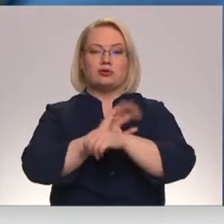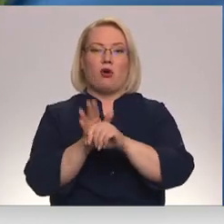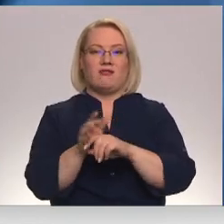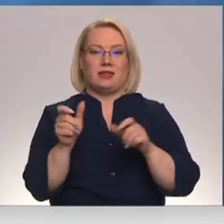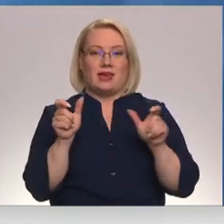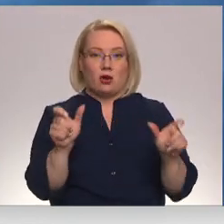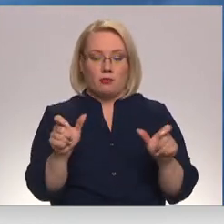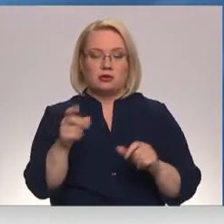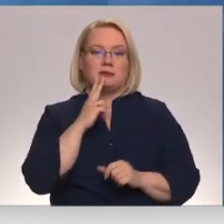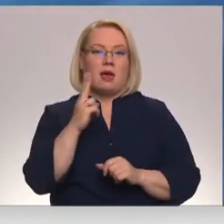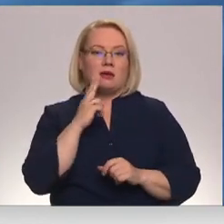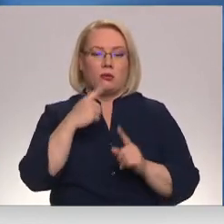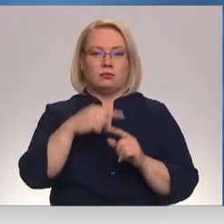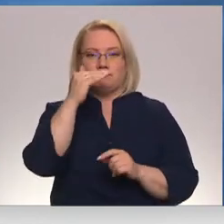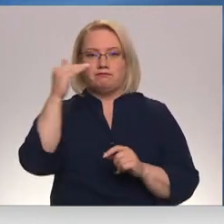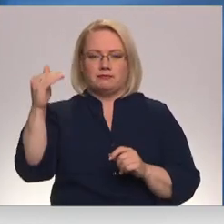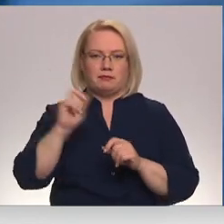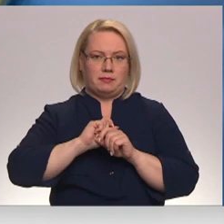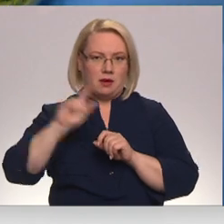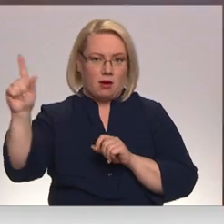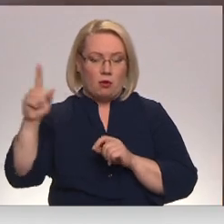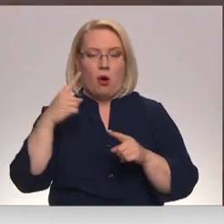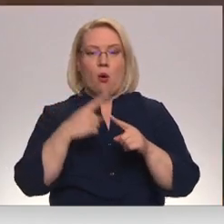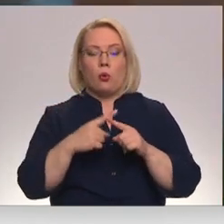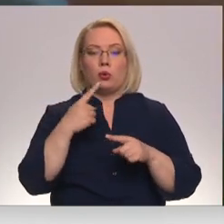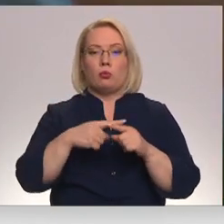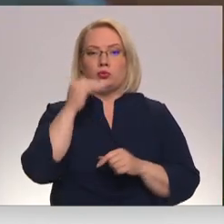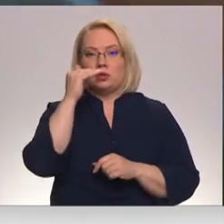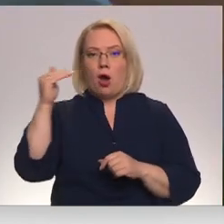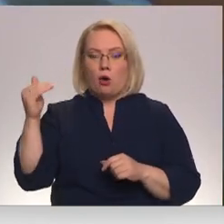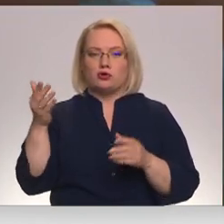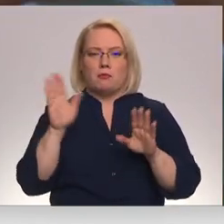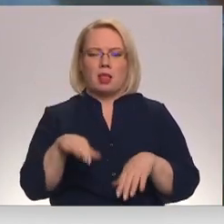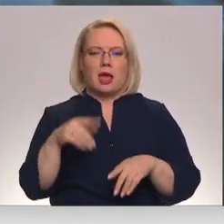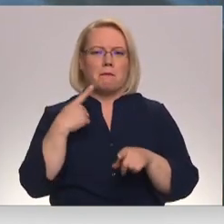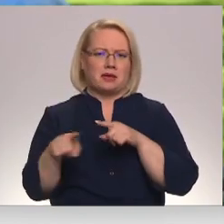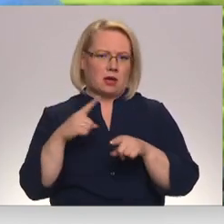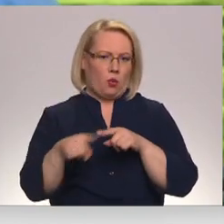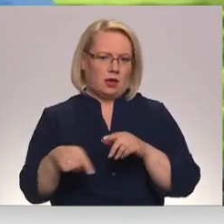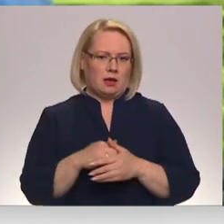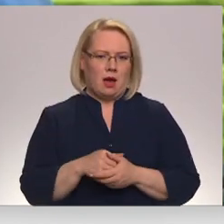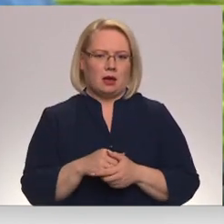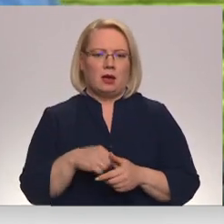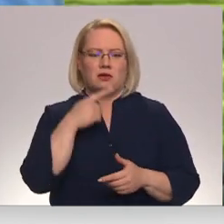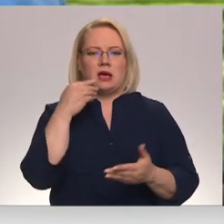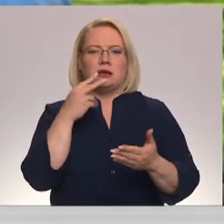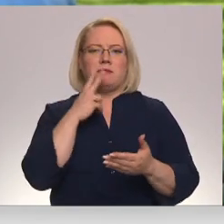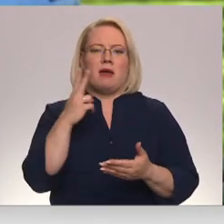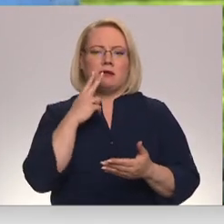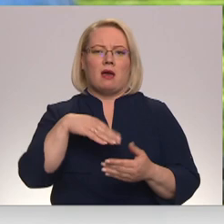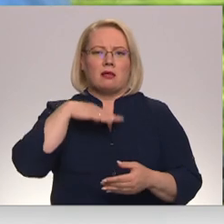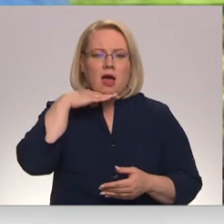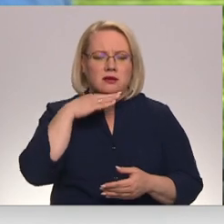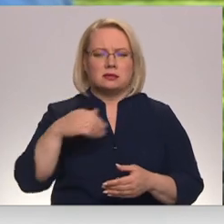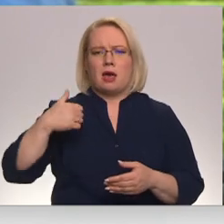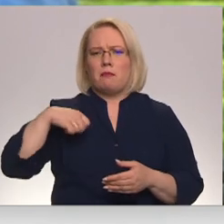smēķiešana pusaudžu vidūs trauji aktualizējusies un pusaudžu kļūstais vien bezkaunīgāki. Smēķējot klasē, meitiņu